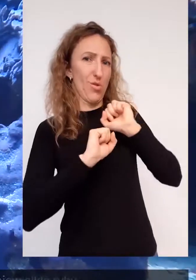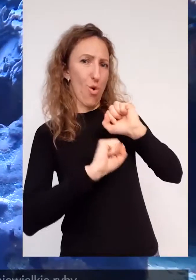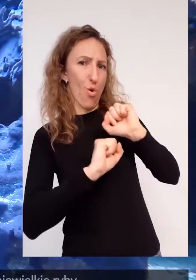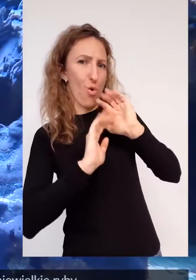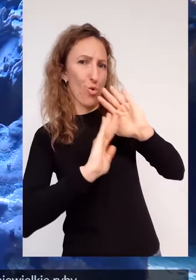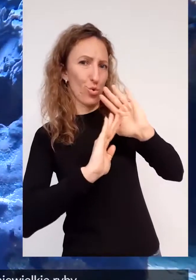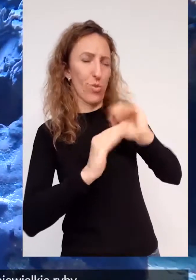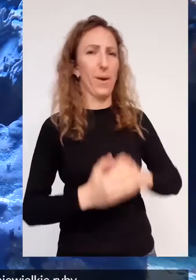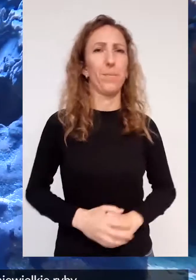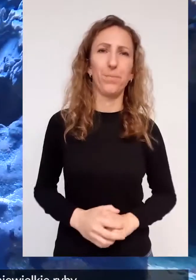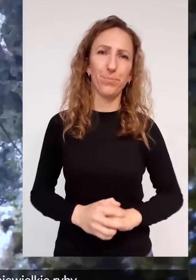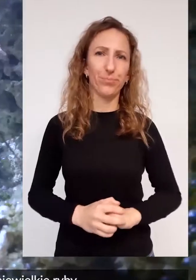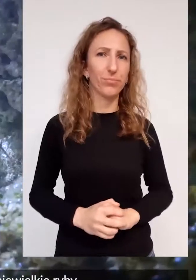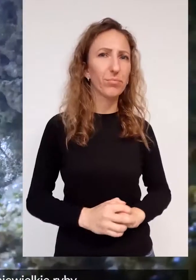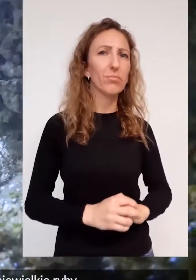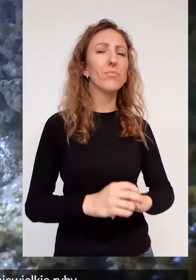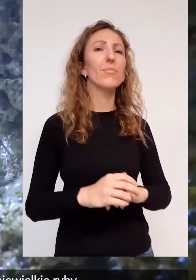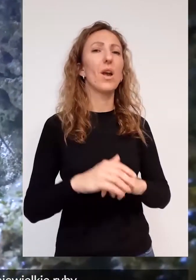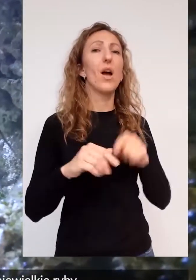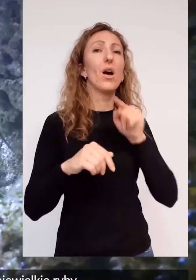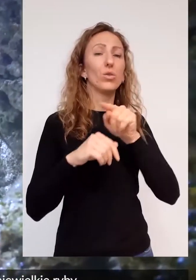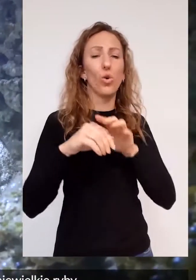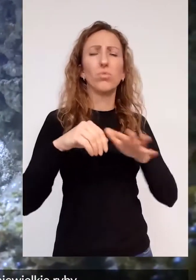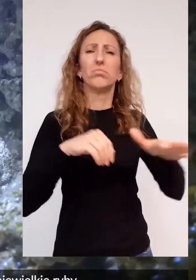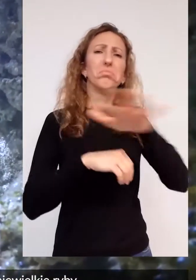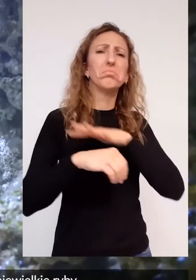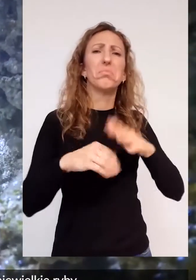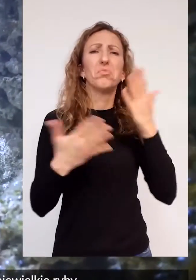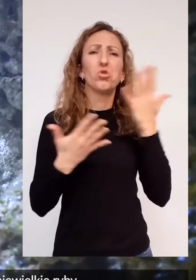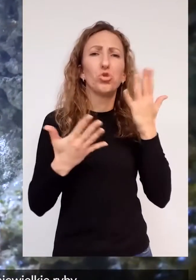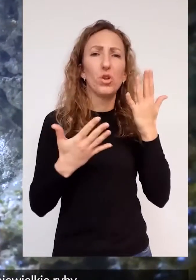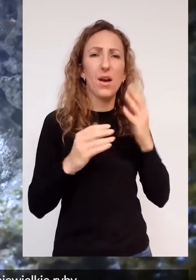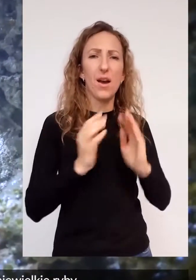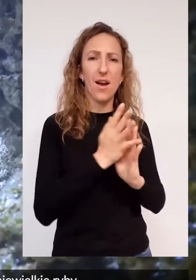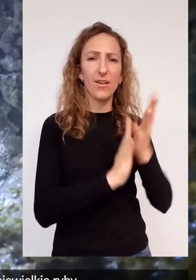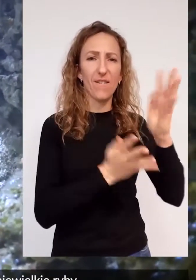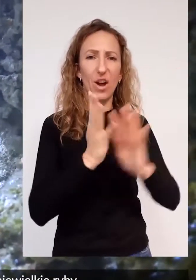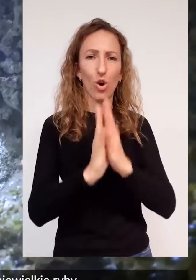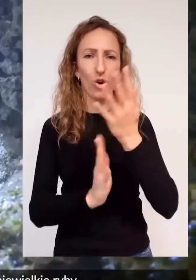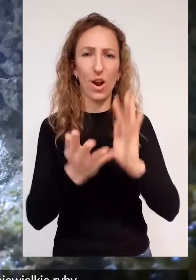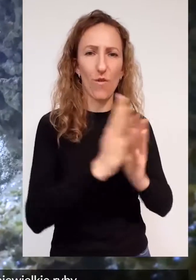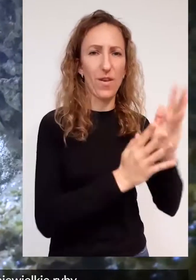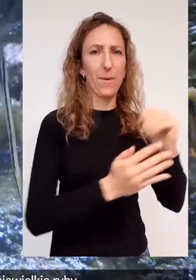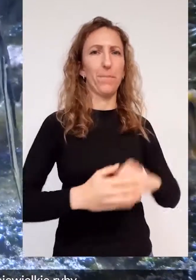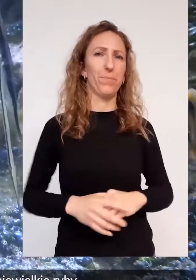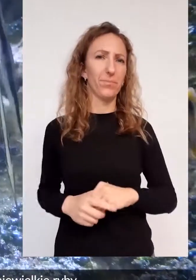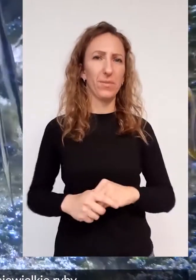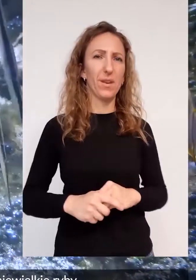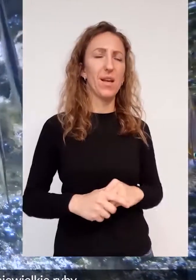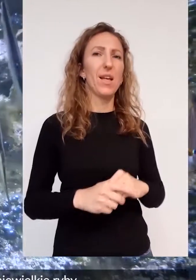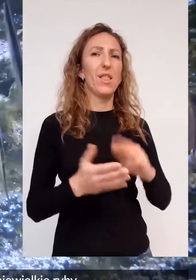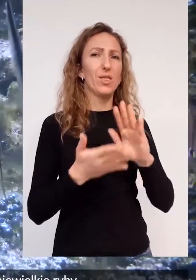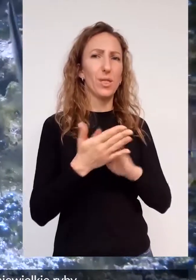W długich igłach igielnika schronienia szukają niewielkie ryby